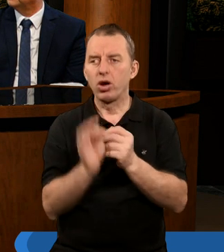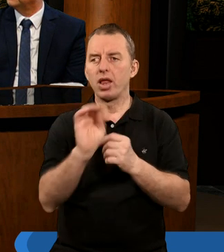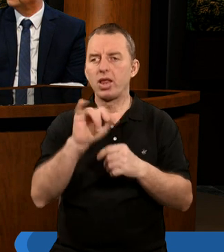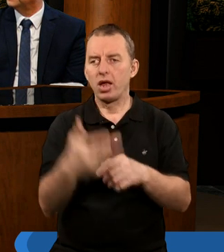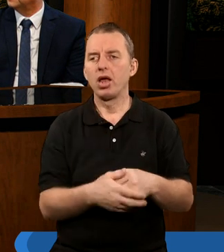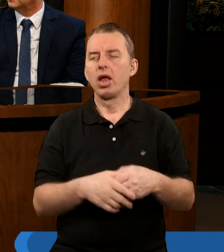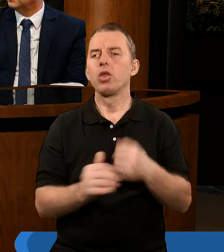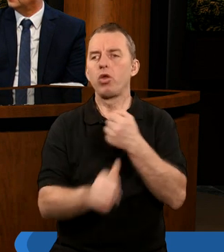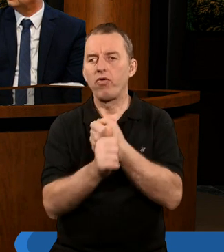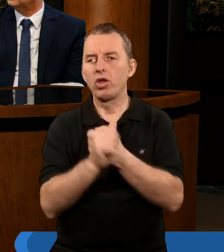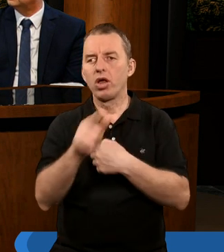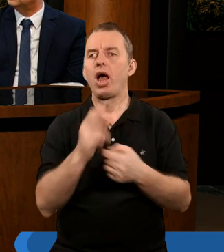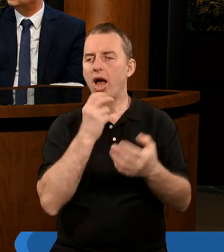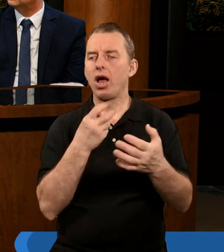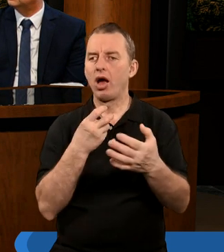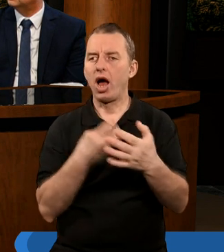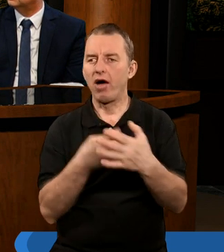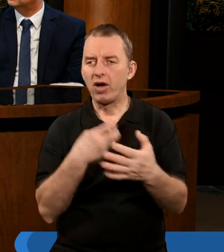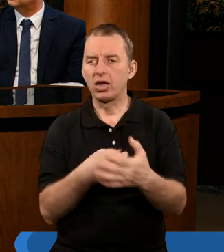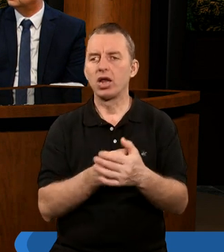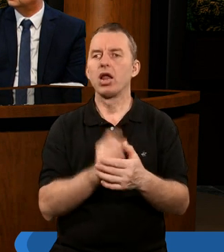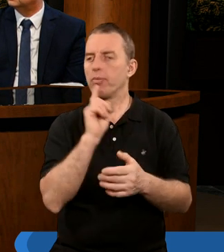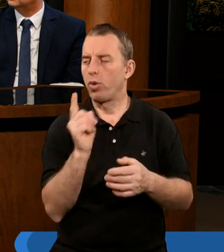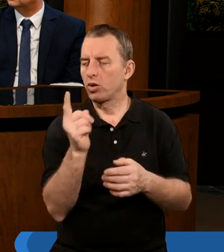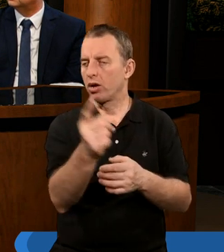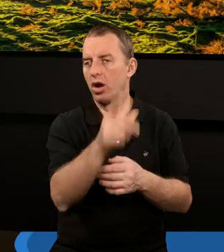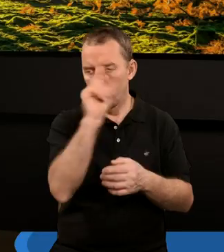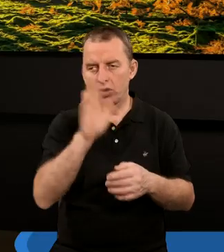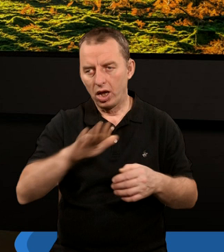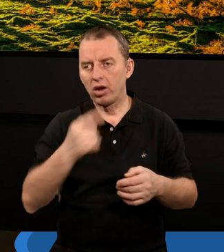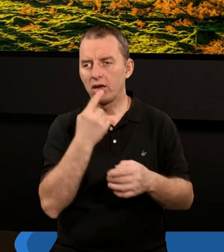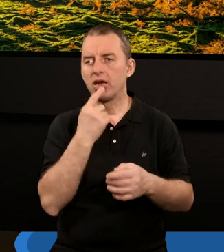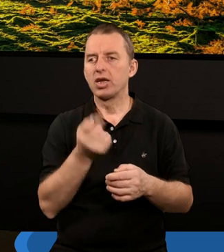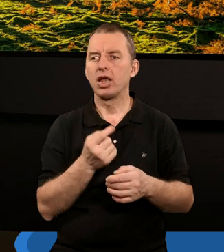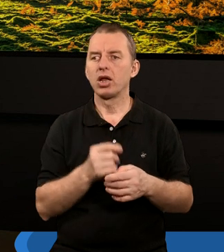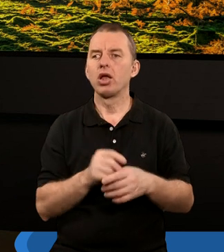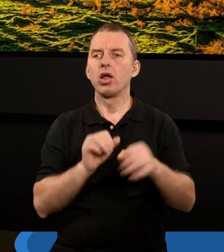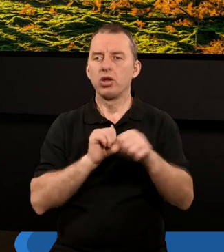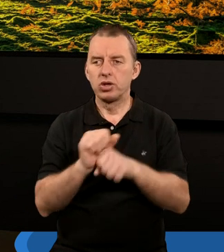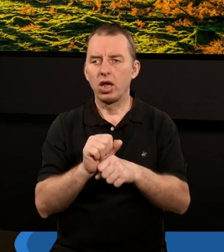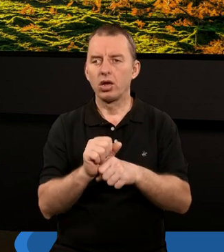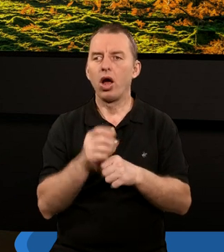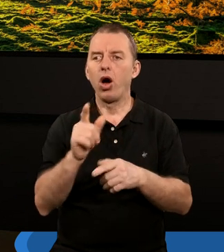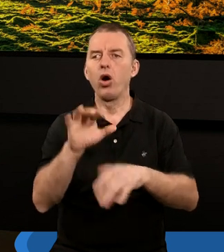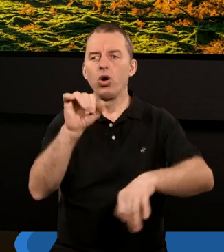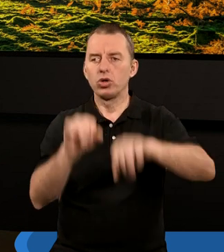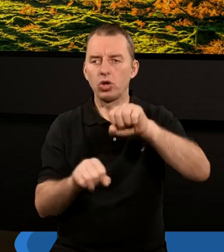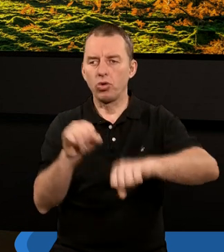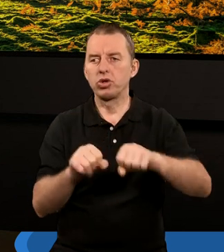elementem tego poselstwa skierowanego do wszystkich ludów, narodów, języków jest wieść o sądzie.